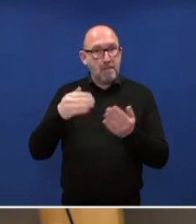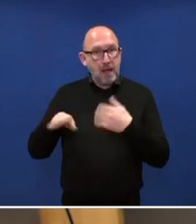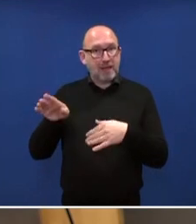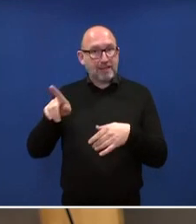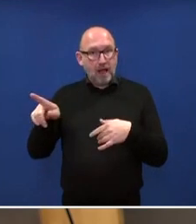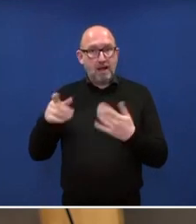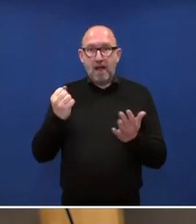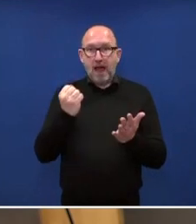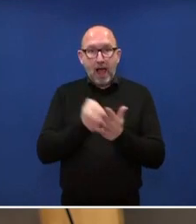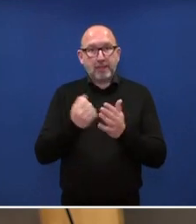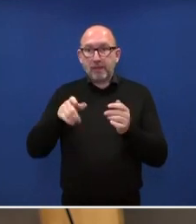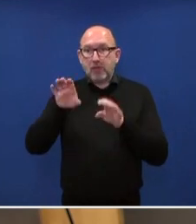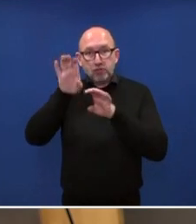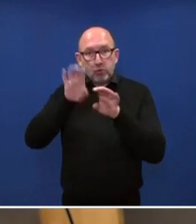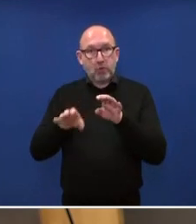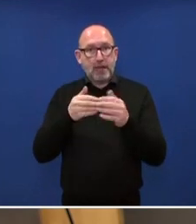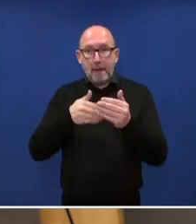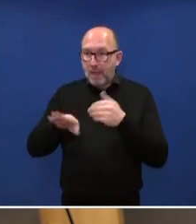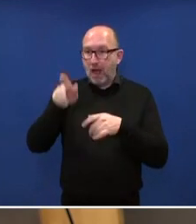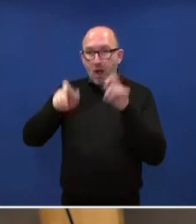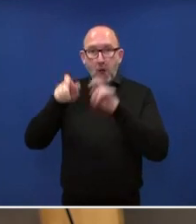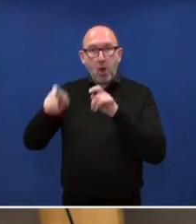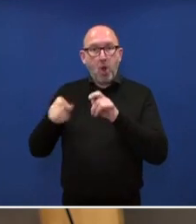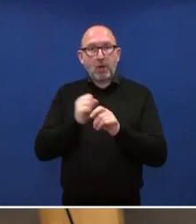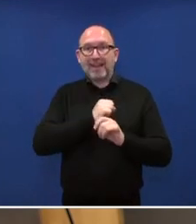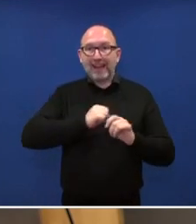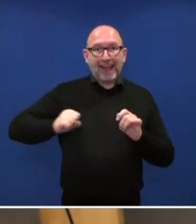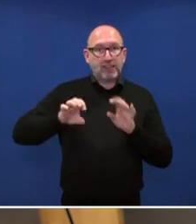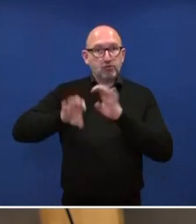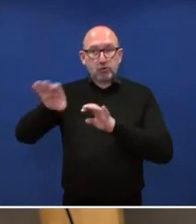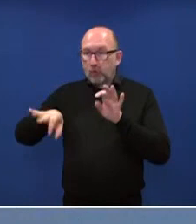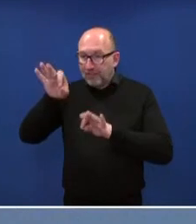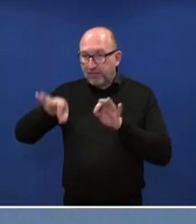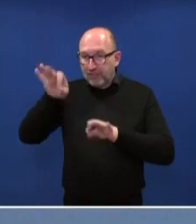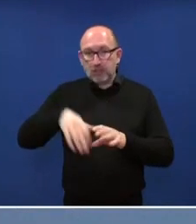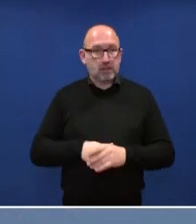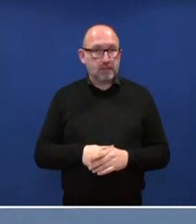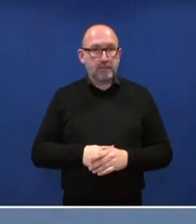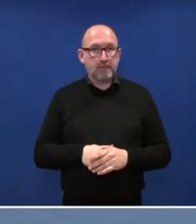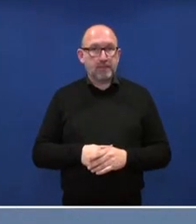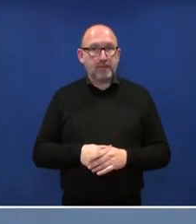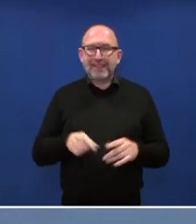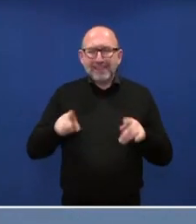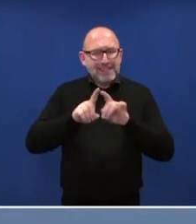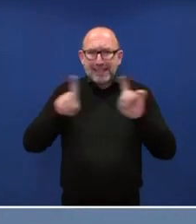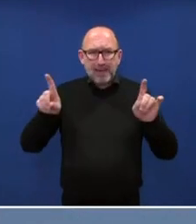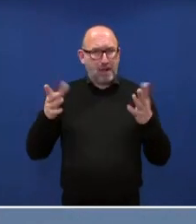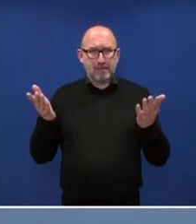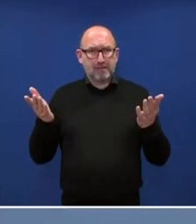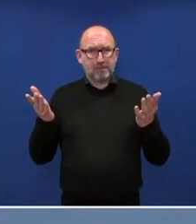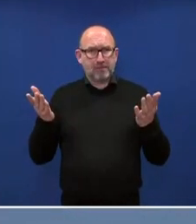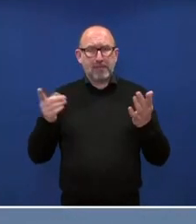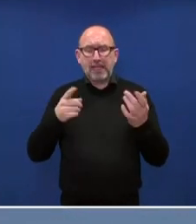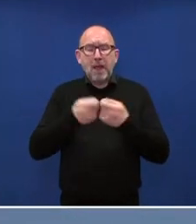Kanzlerinnenamt näher rückenden Strukturen Rechtstrukturen auftauchen? Wie gesagt, dieses Thema ist für die ganze